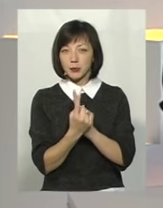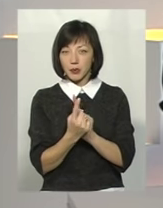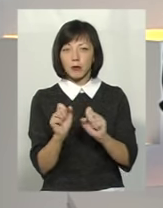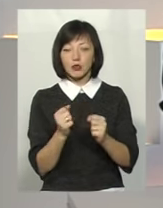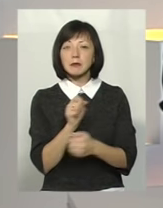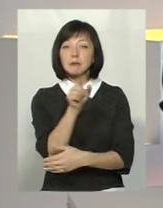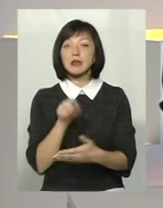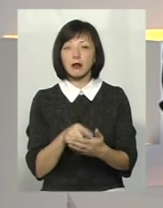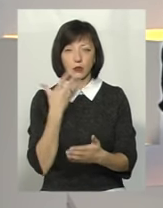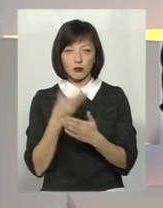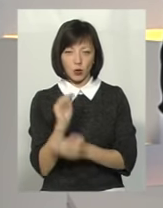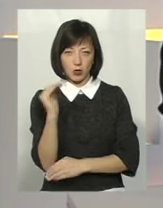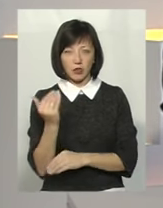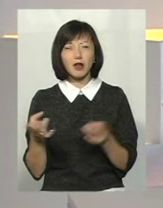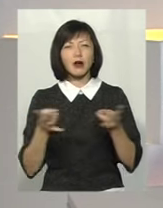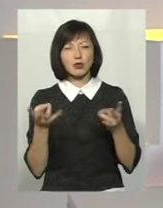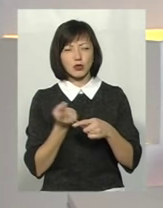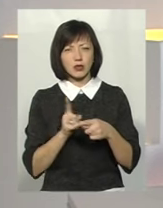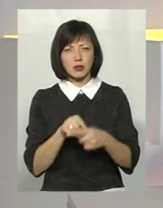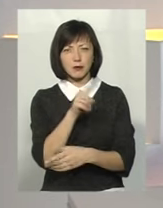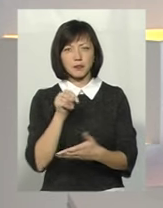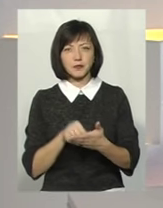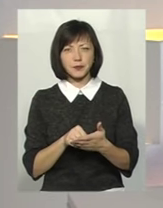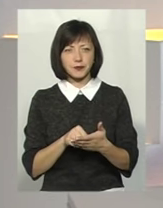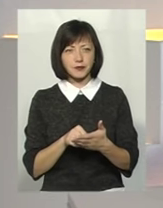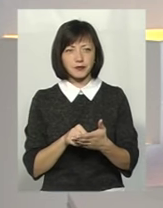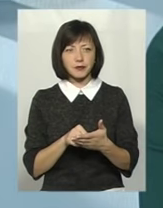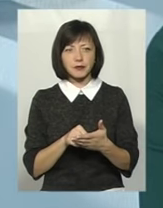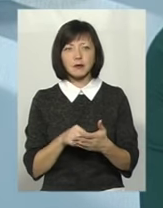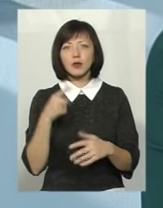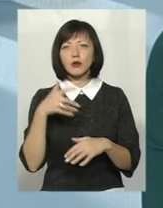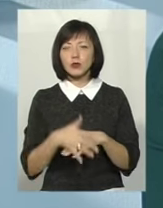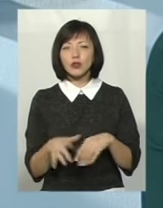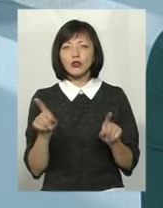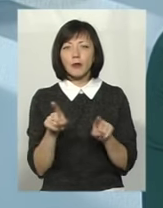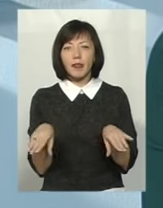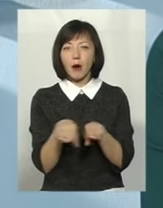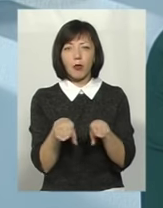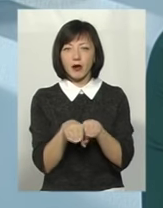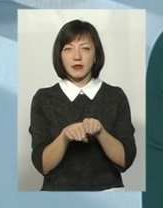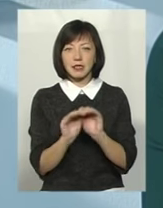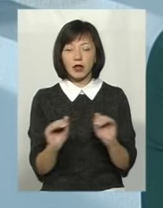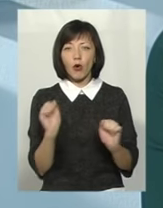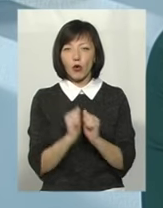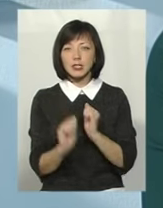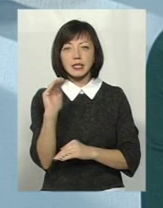запитати про свою дитину. А для чого це запроваджено? Тому що, розумієте, щоб не порівнювати дітей, тому що кожна дитина – це особисто.